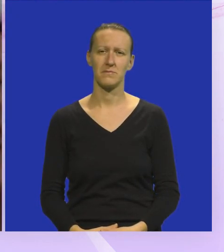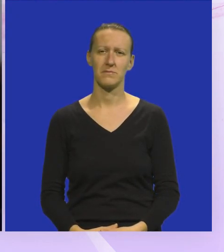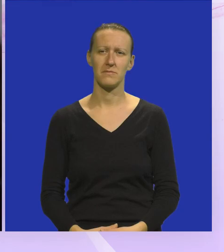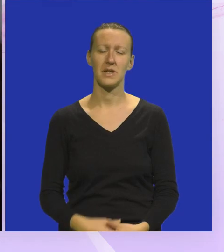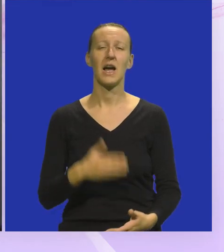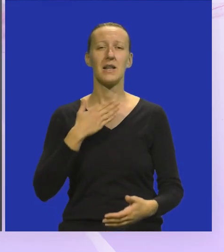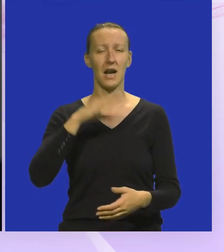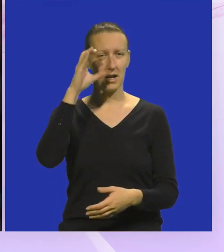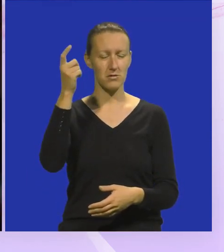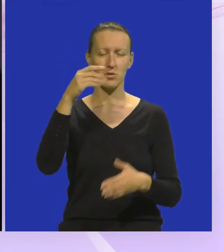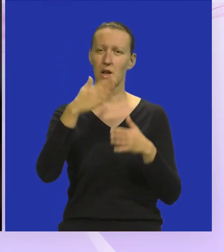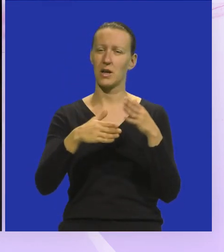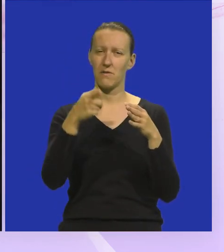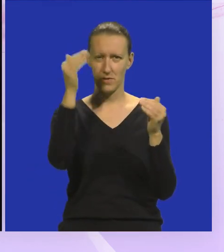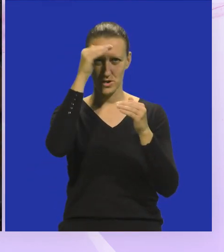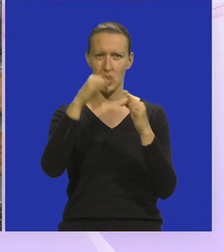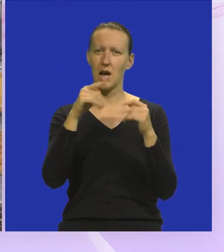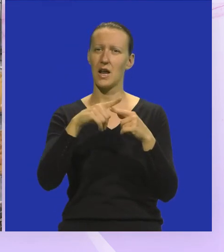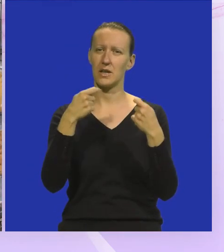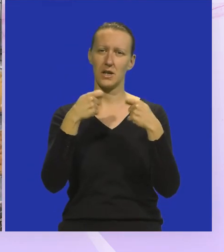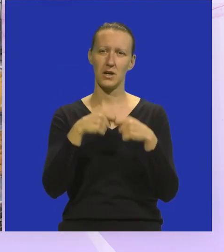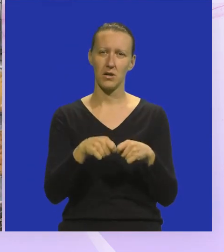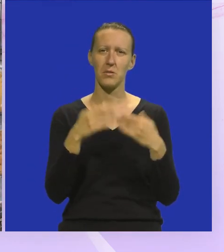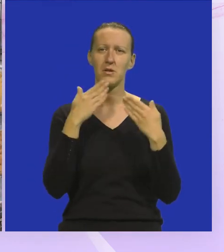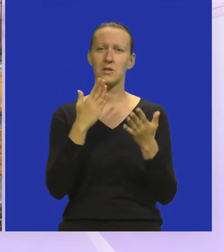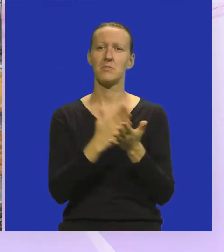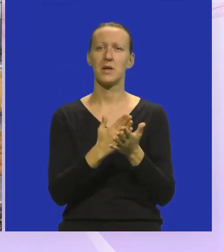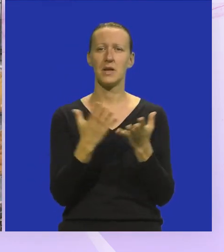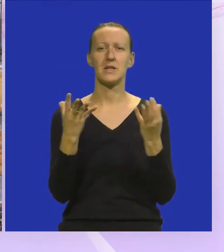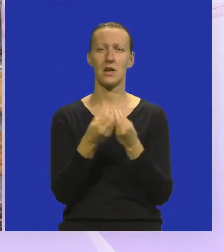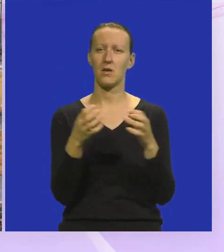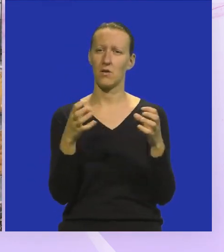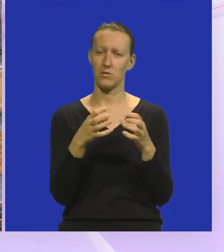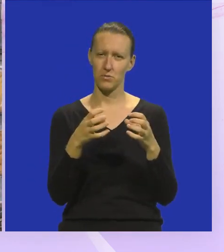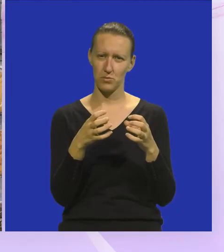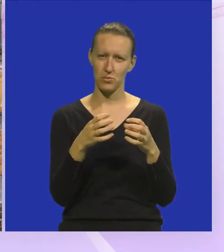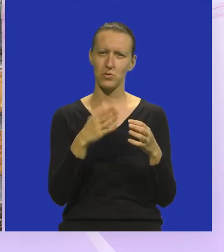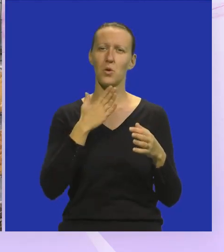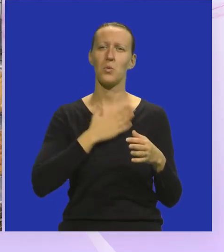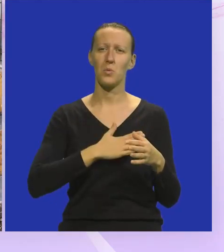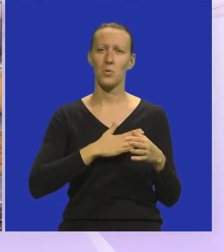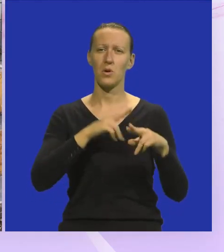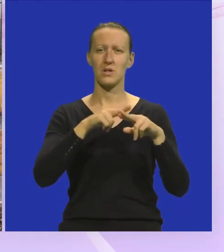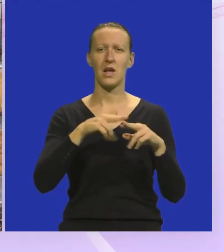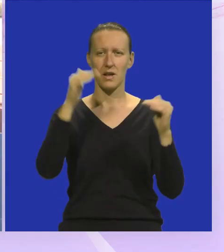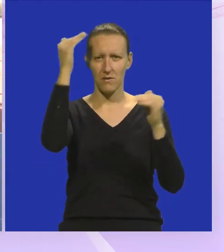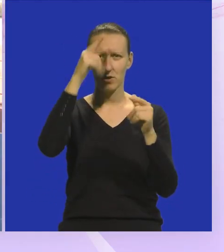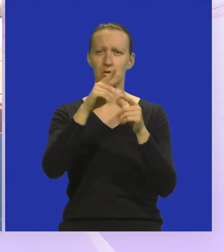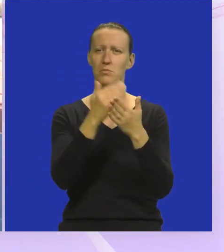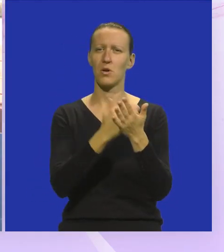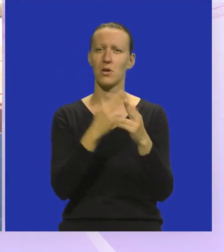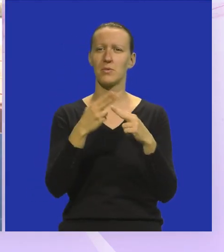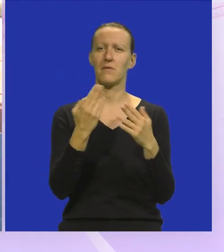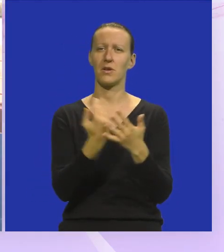Dragi gledatelji stigli smo na kraj večerašnjeg art kluba Hvala vam što ste bili u našem društvu Želimo vam ugodan ostatak večeri uz